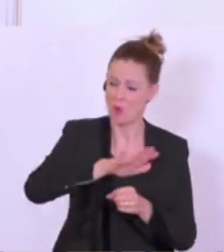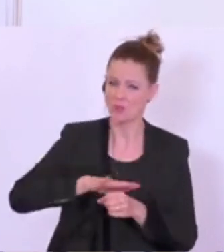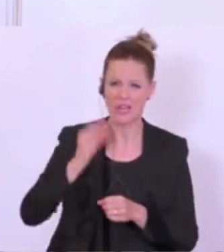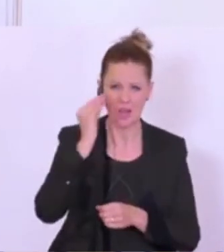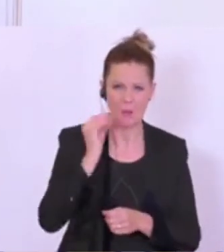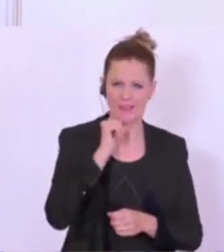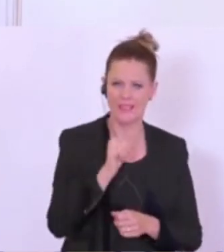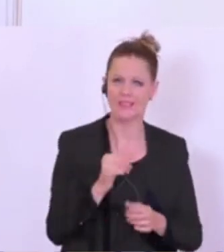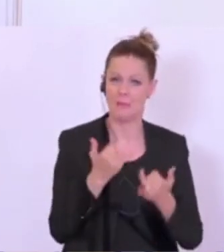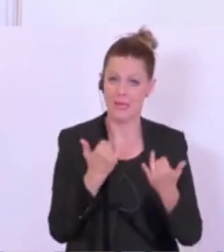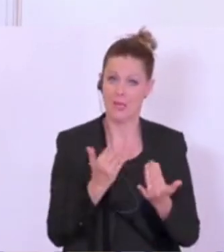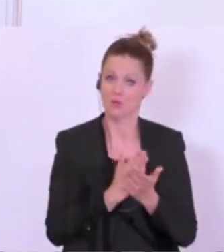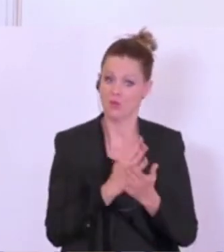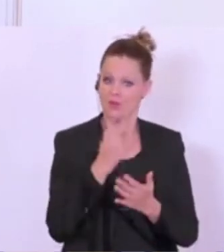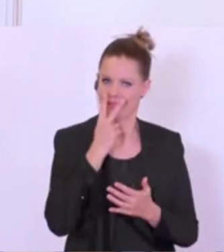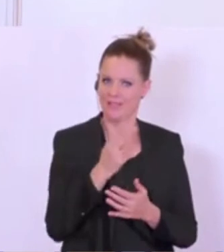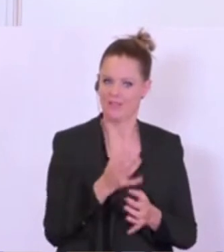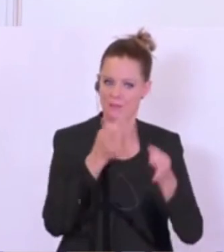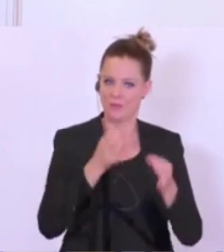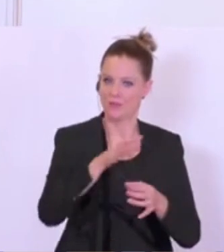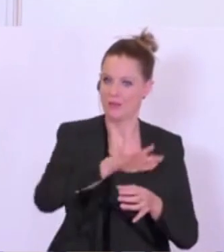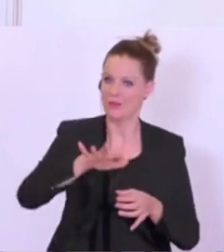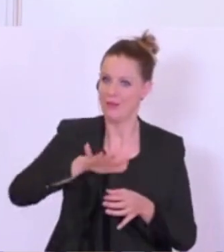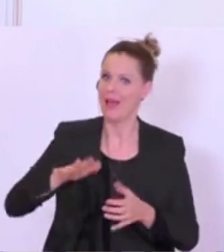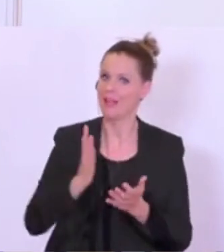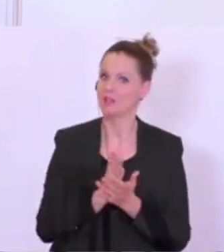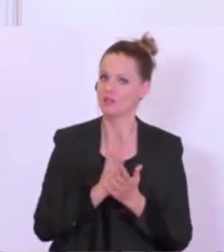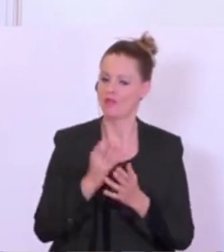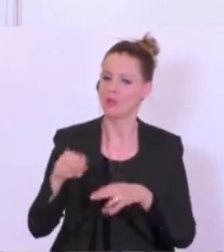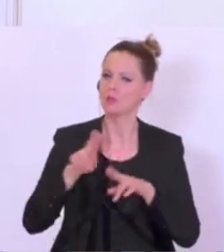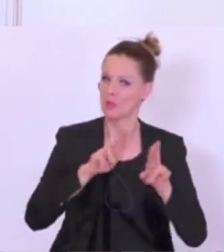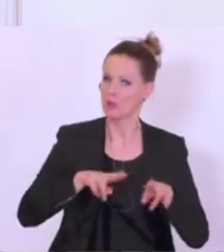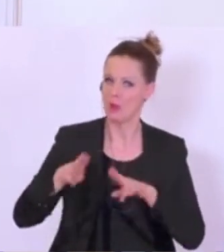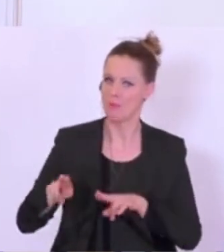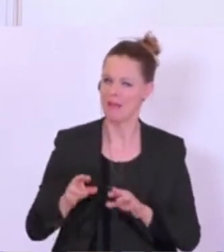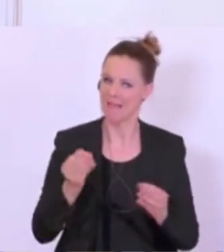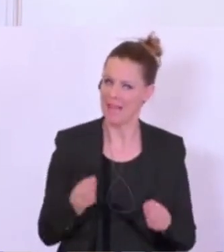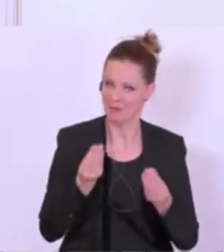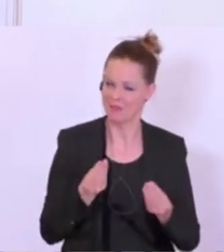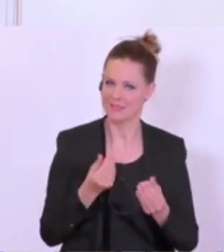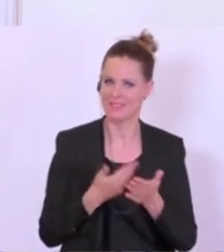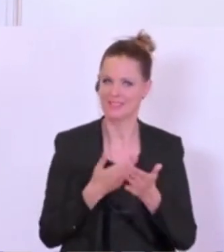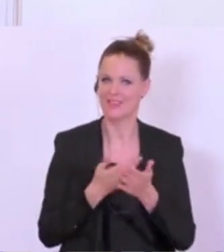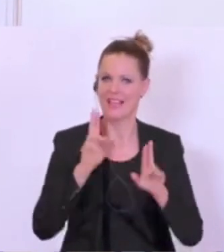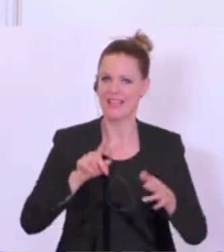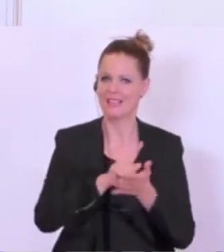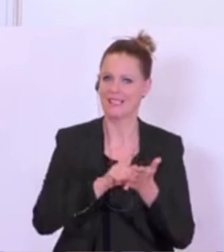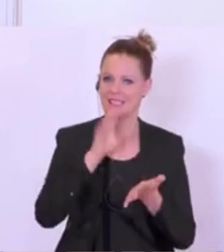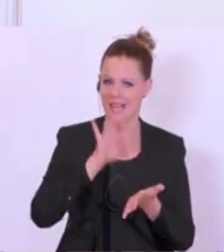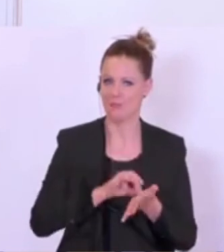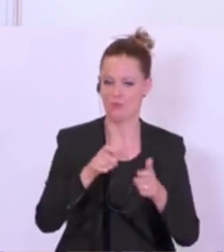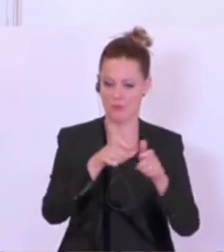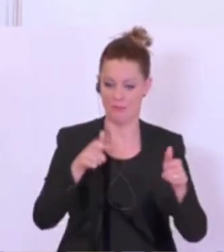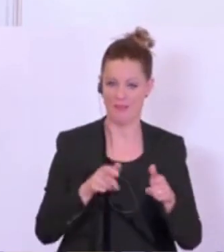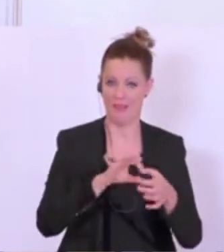wir sehen ja jetzt schon, dass es in gewissen Bereichen es wieder eine gewisse Normalität gibt. Deswegen muss man im richtigen Zeitpunkt erwischen eines solchen Pakets,